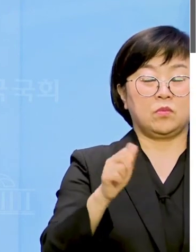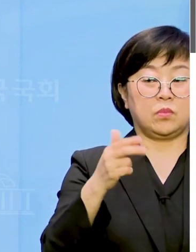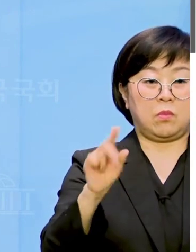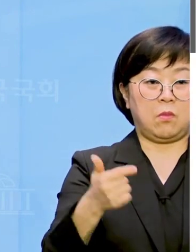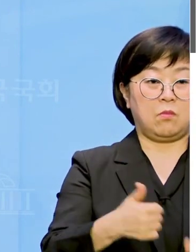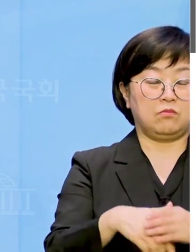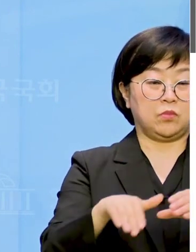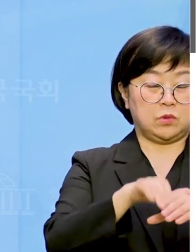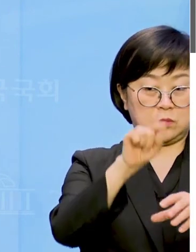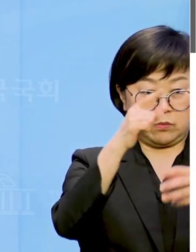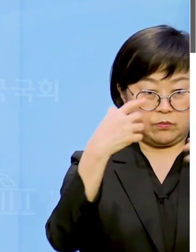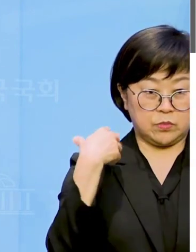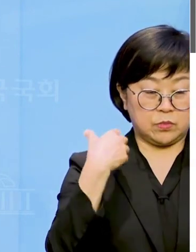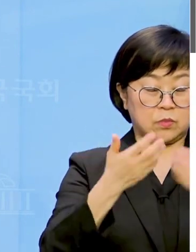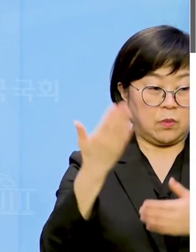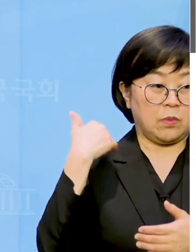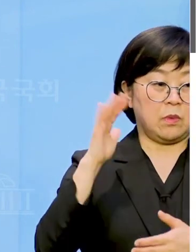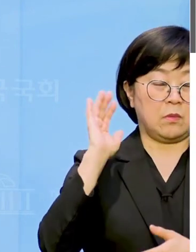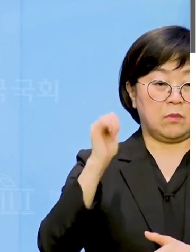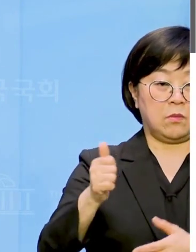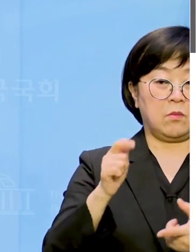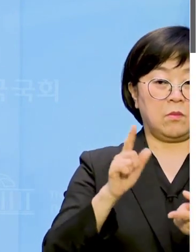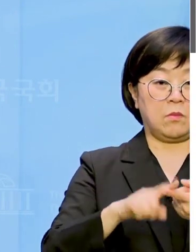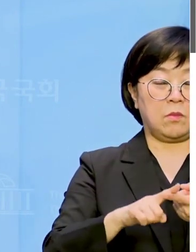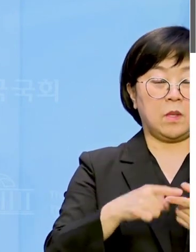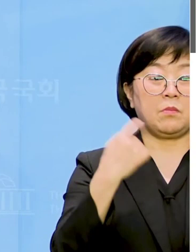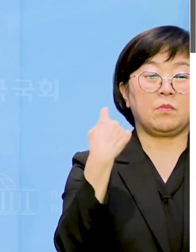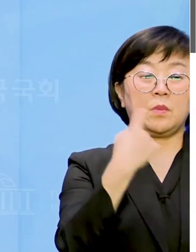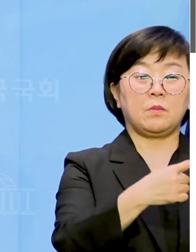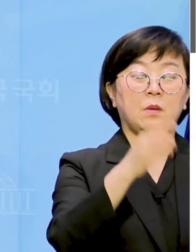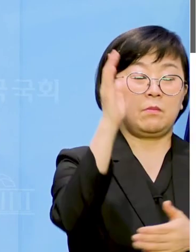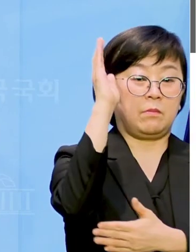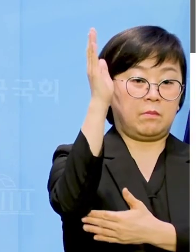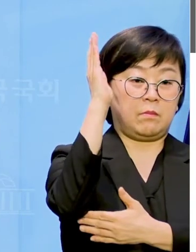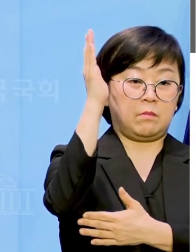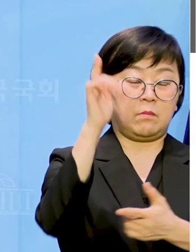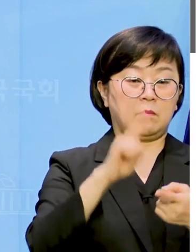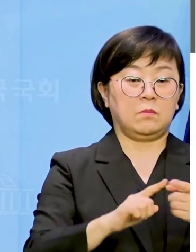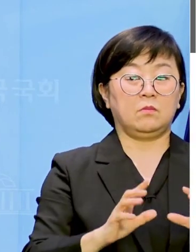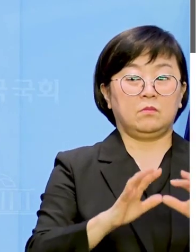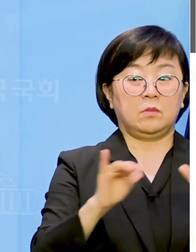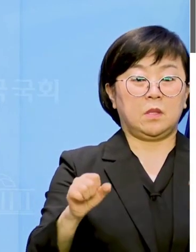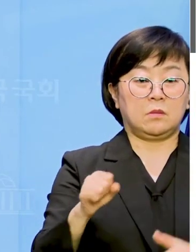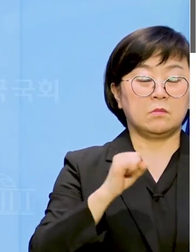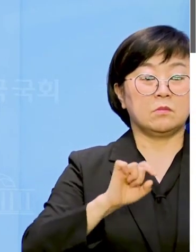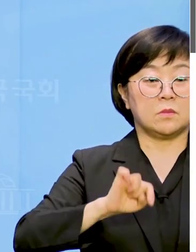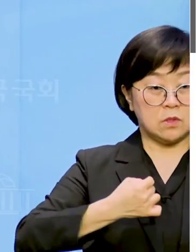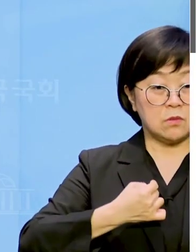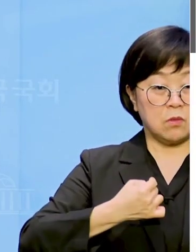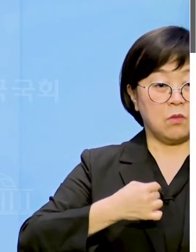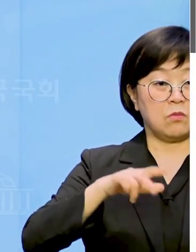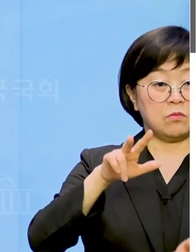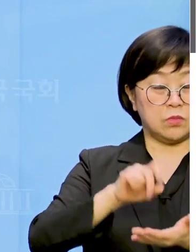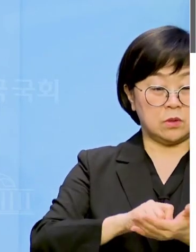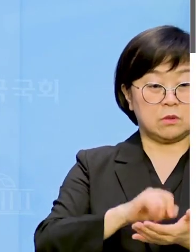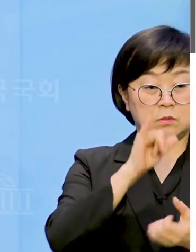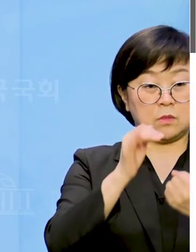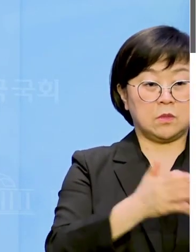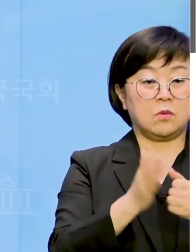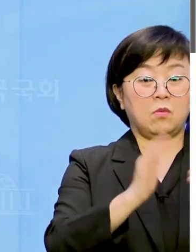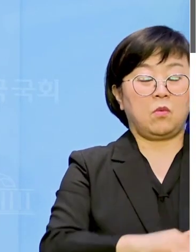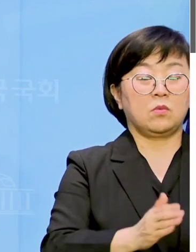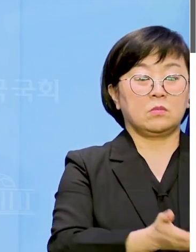문재인 전 대통령에 대한 비판 발언을 국민의힘 스스로 문제 삼으며 끝내